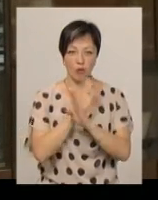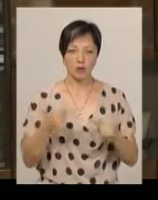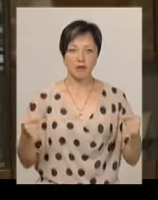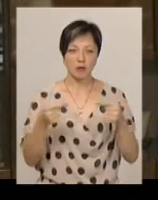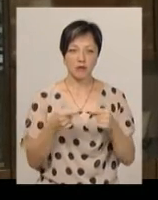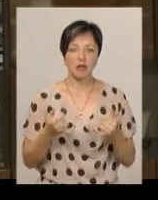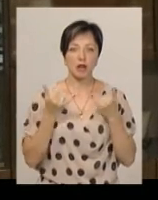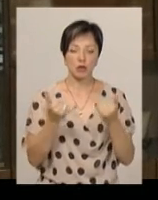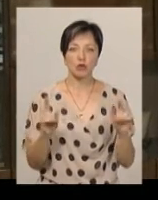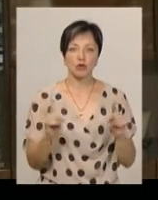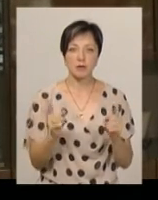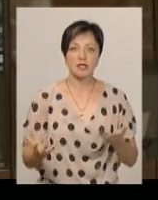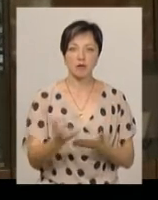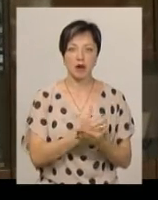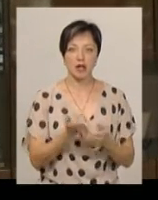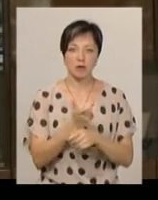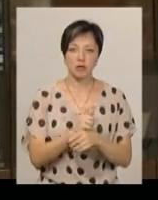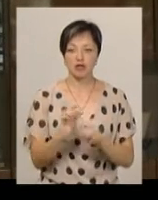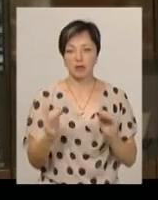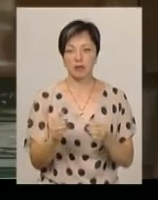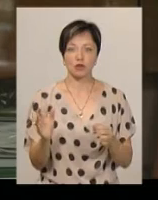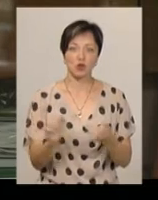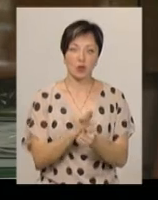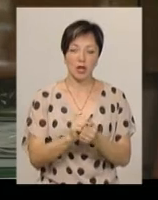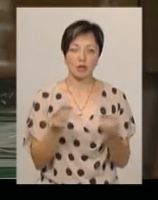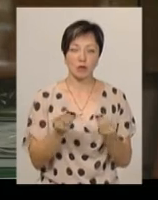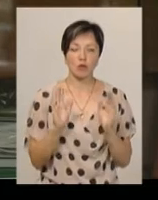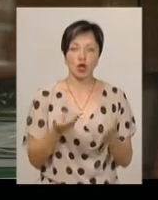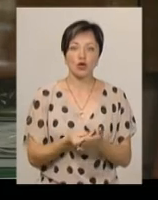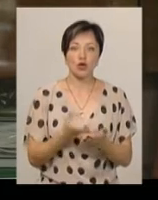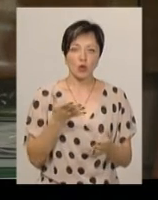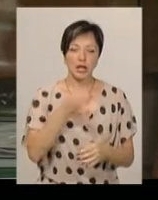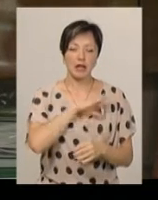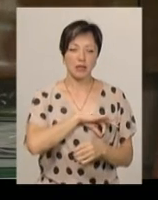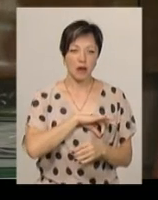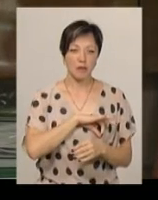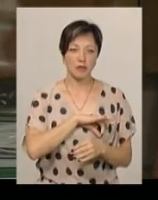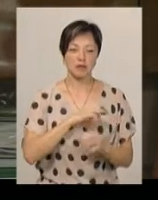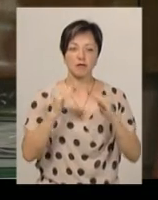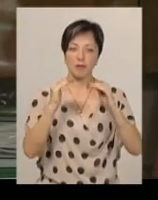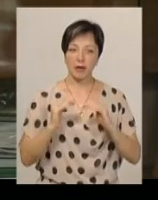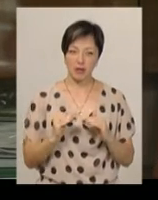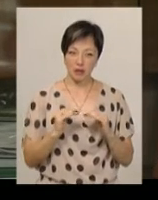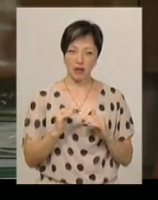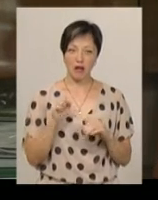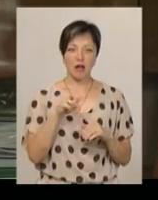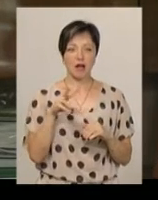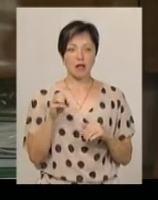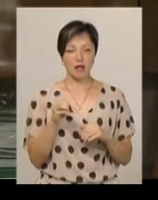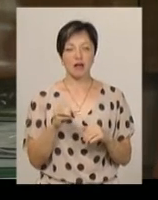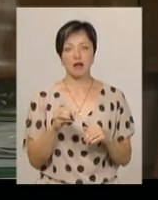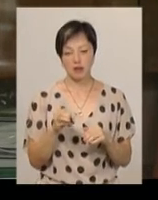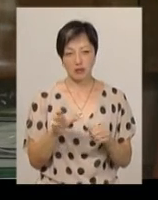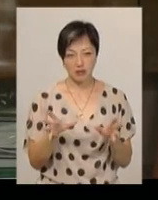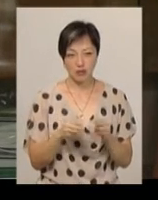відповідних, для того, щоб зібрати більш-менш сухезерну. Воно буде дорожче, рентабельність його впаде, але разом з